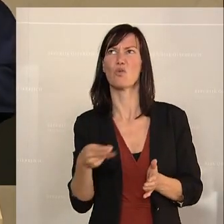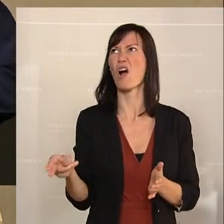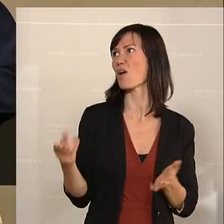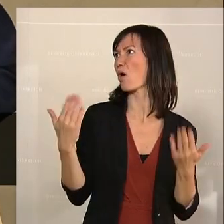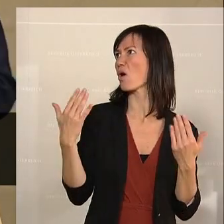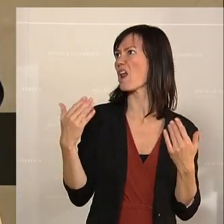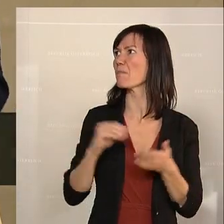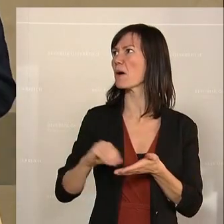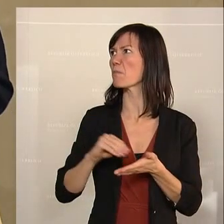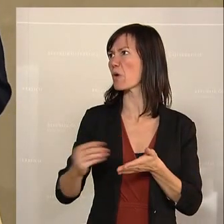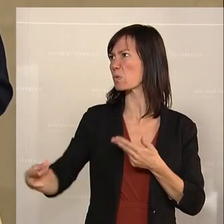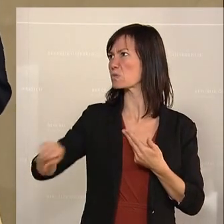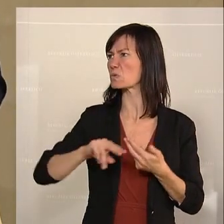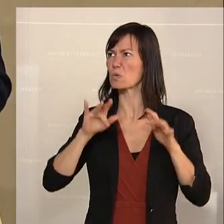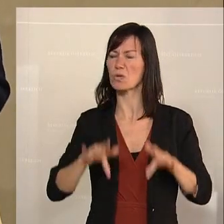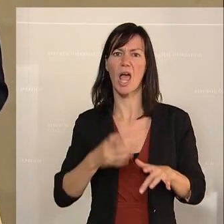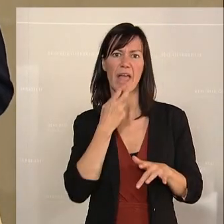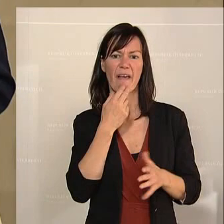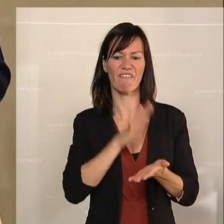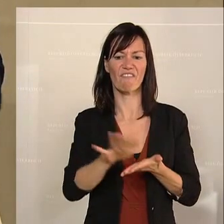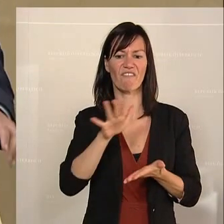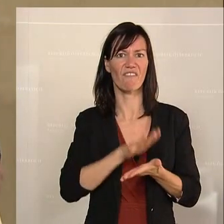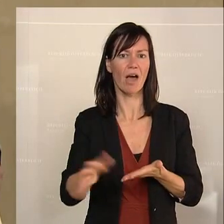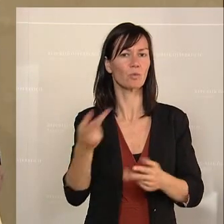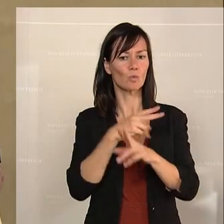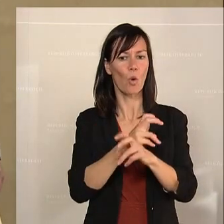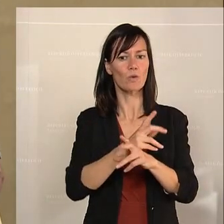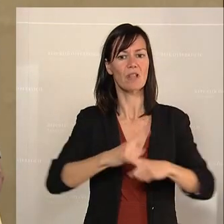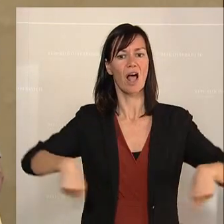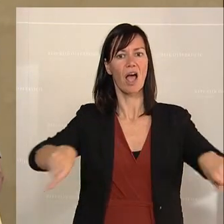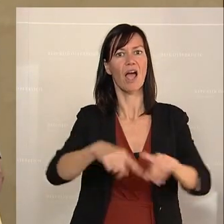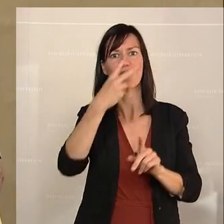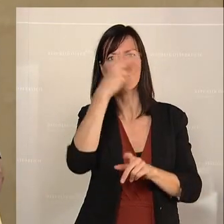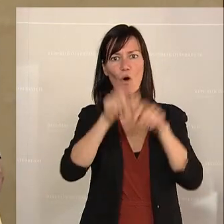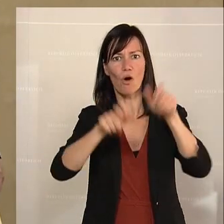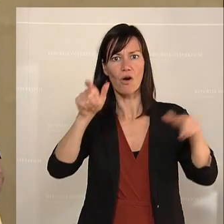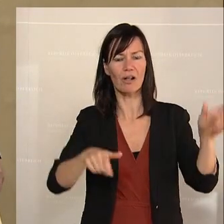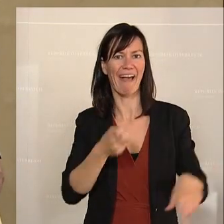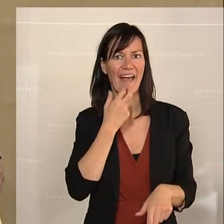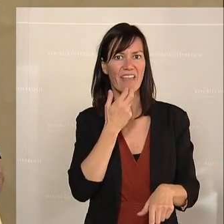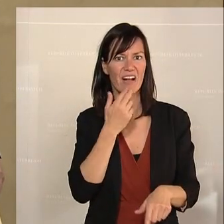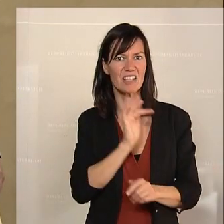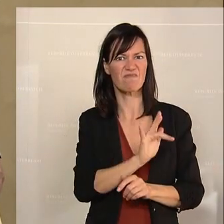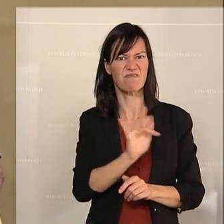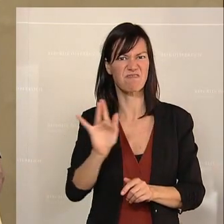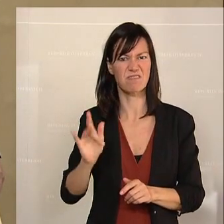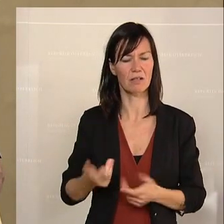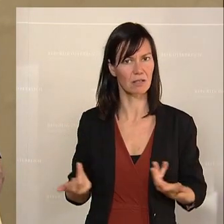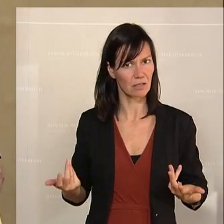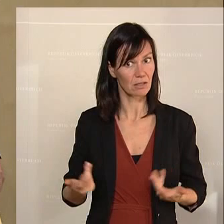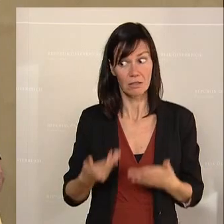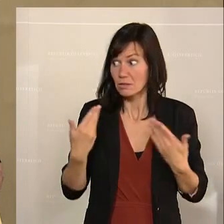Anschläge, nämlich energietechnische Anschläge auf die österreichische Bevölkerung unternehmen. Das ist der Status quo dieser